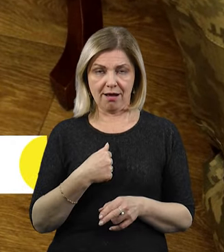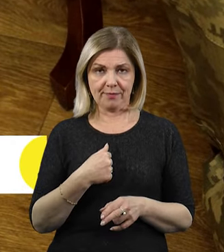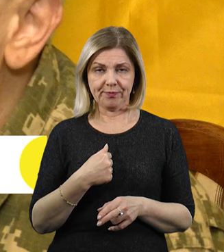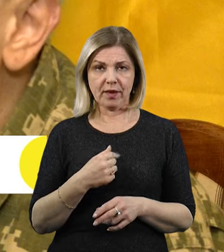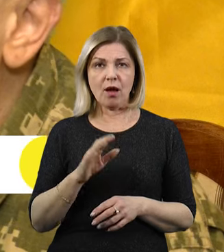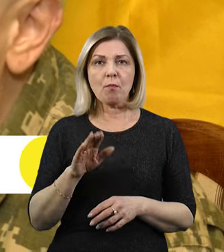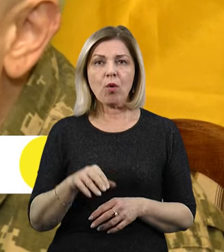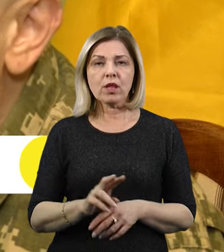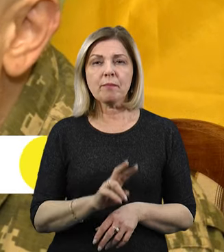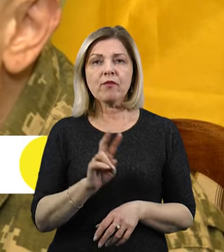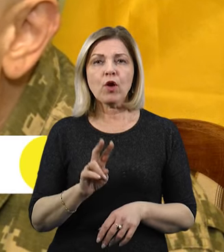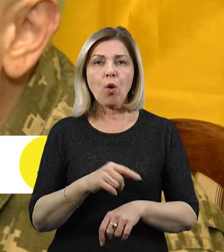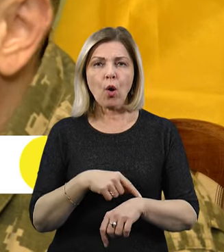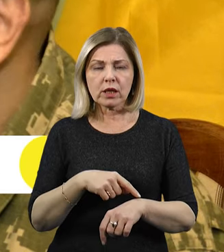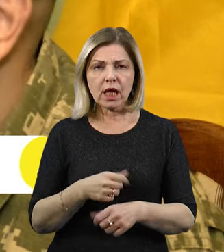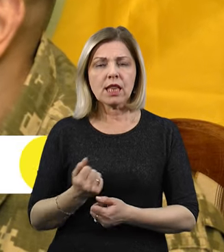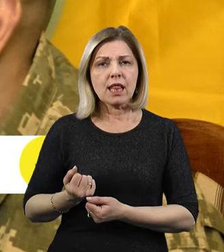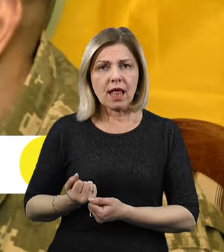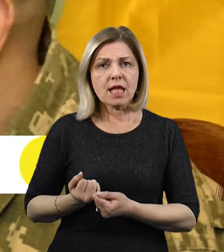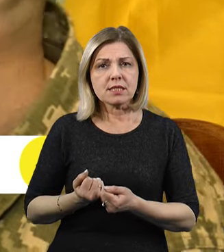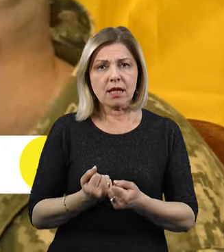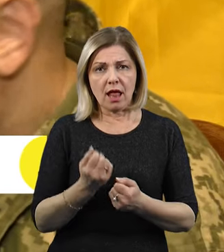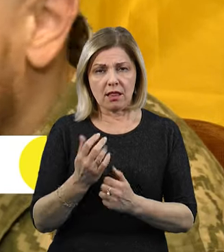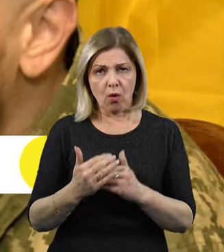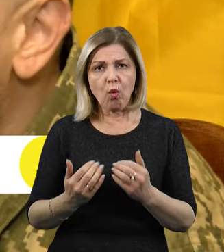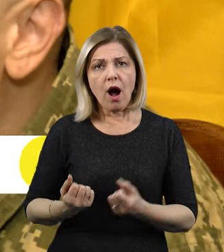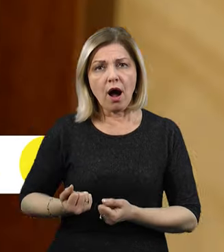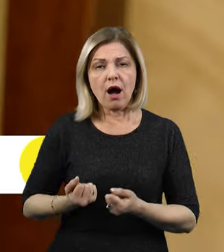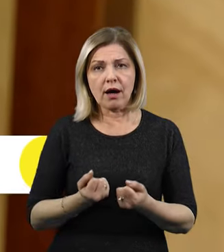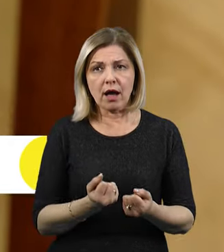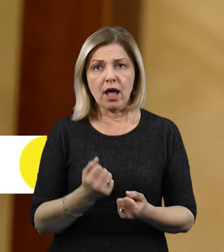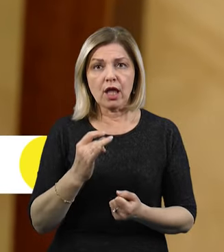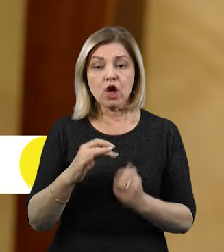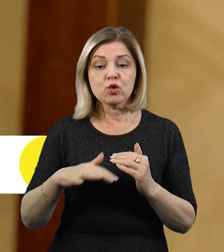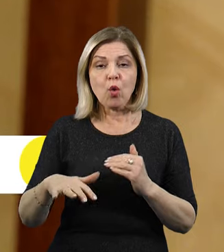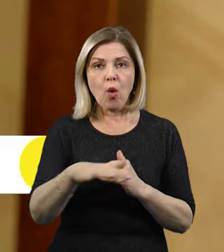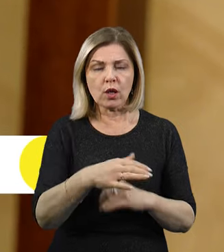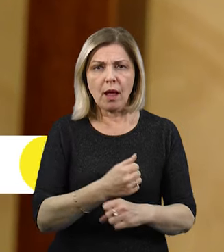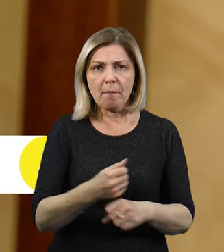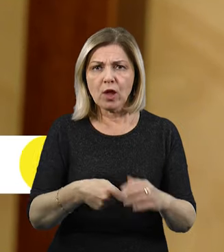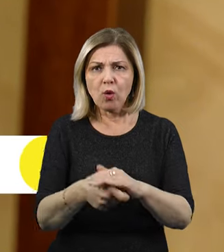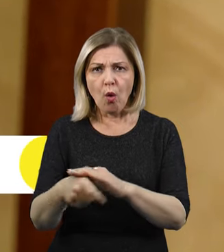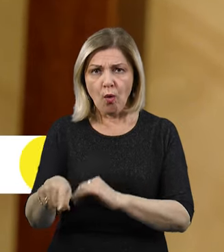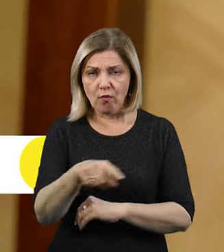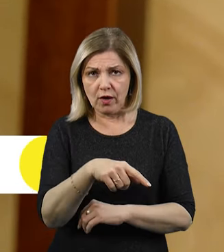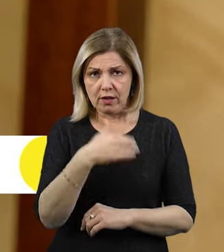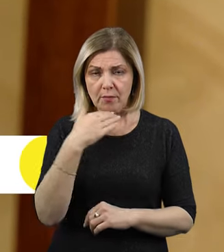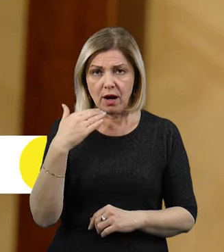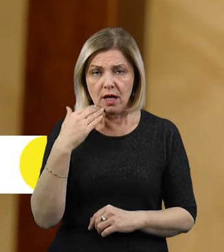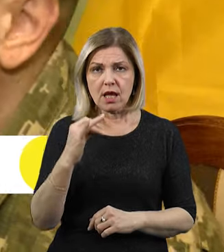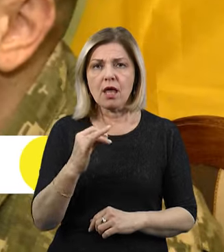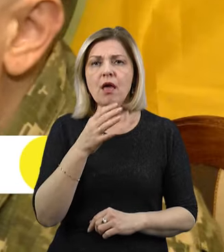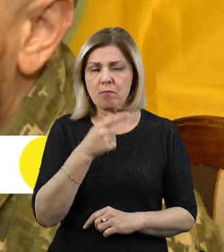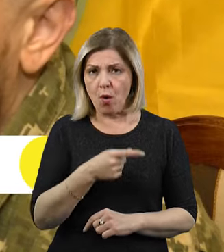дві години мене несли на руках, і теж я взагалі, зона замінована, момент реабілітації теж,